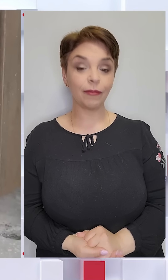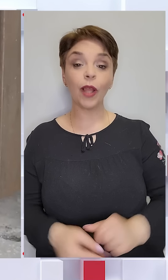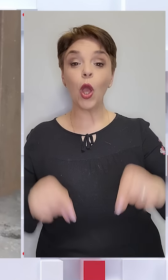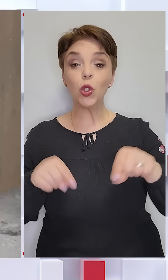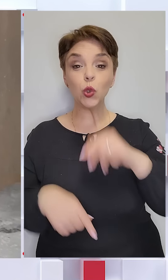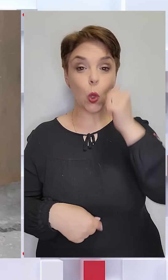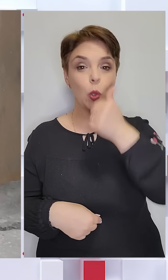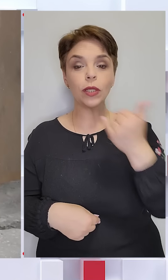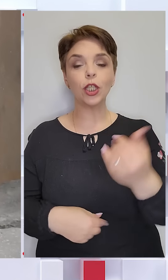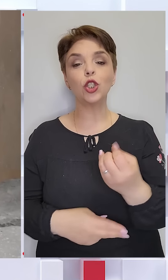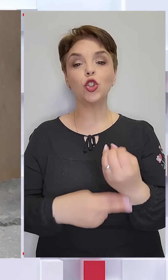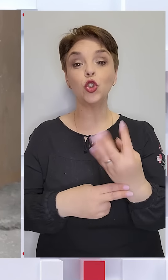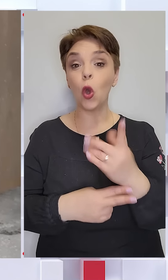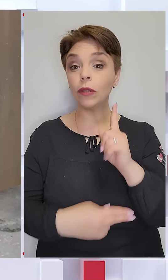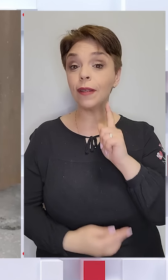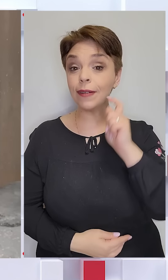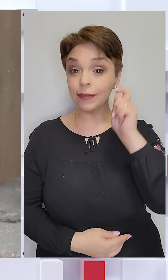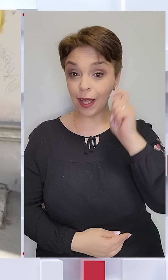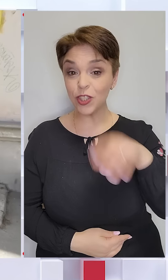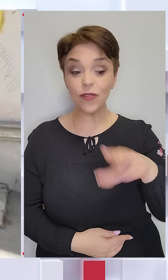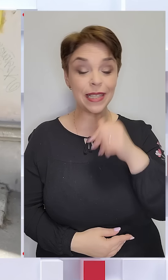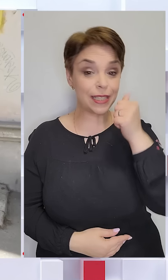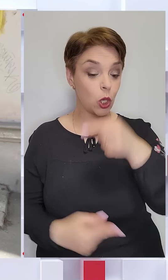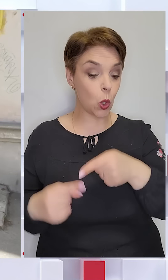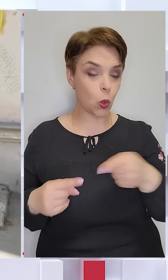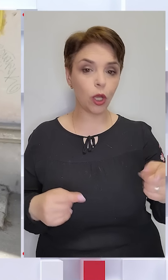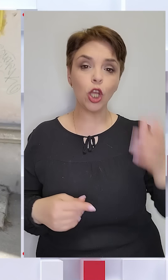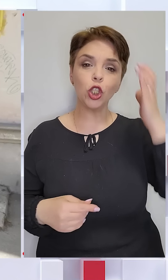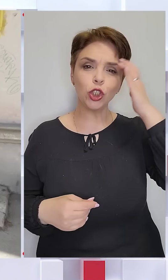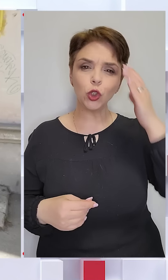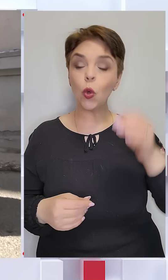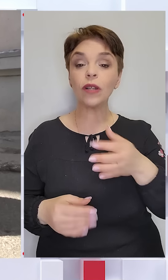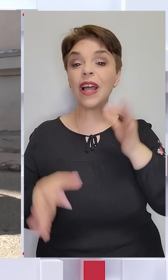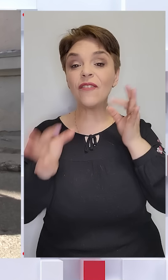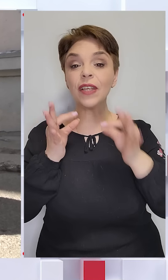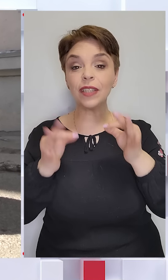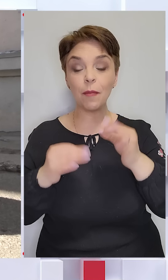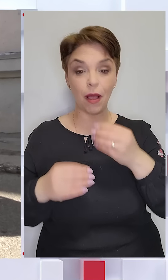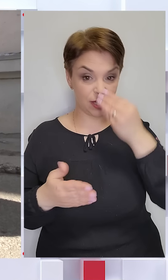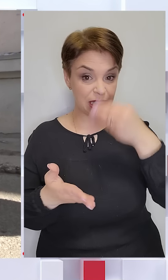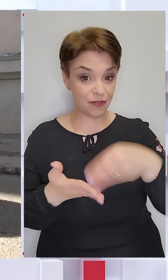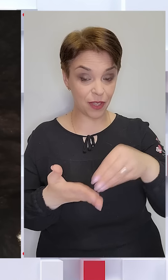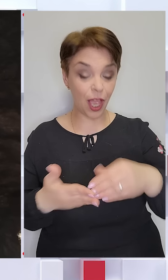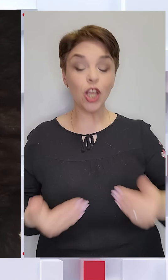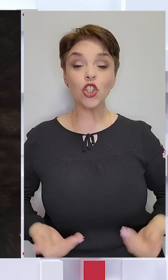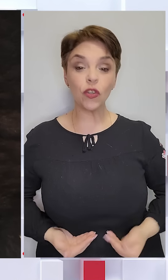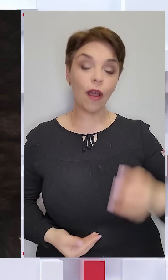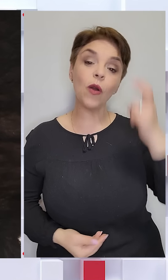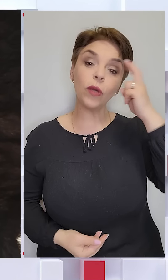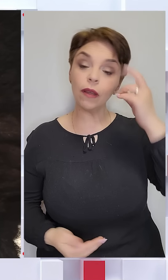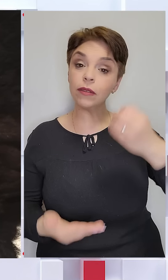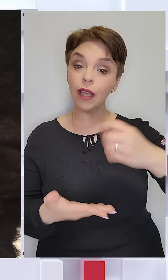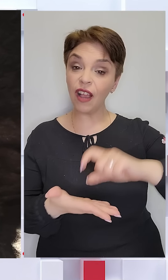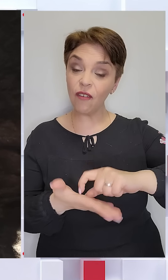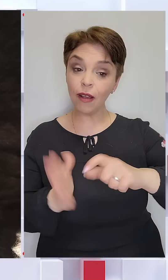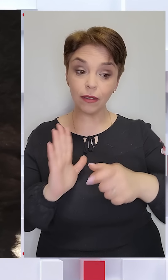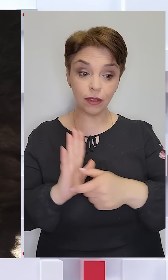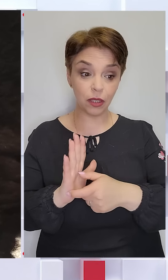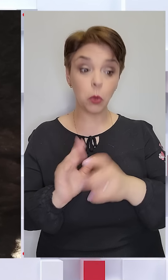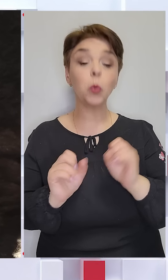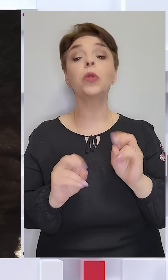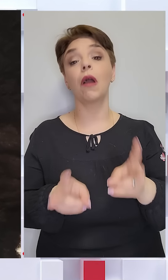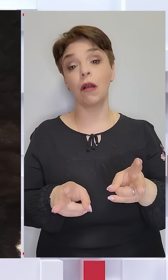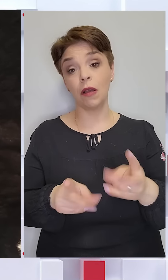Цьогоріч їй 14. І усі ці роки чорна в'єтнамська виселобрюха живе у київській квартирі. Ну як